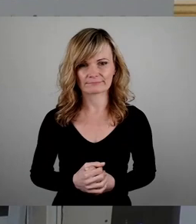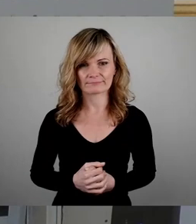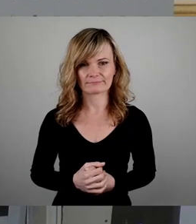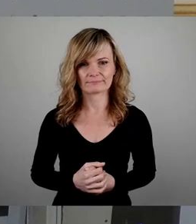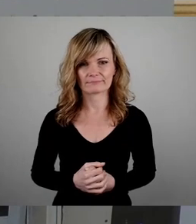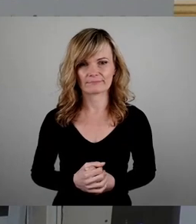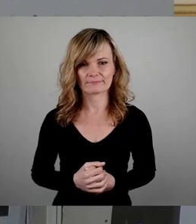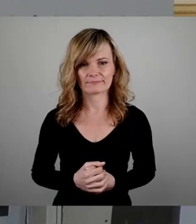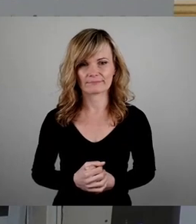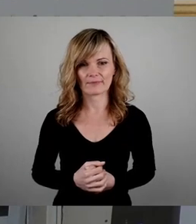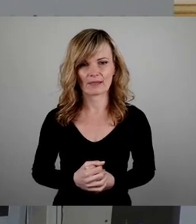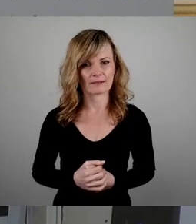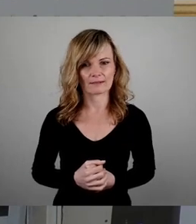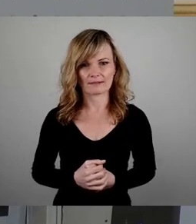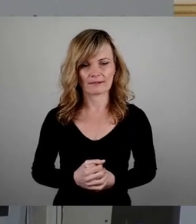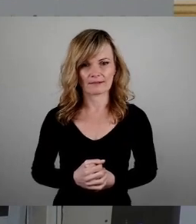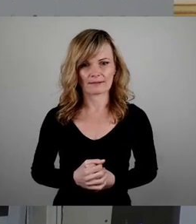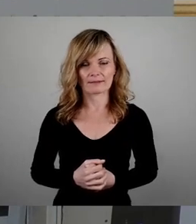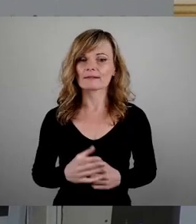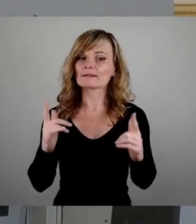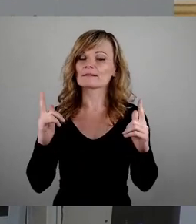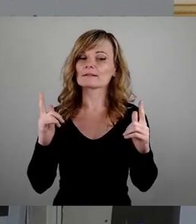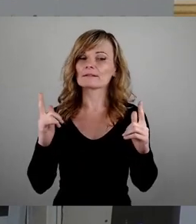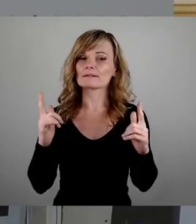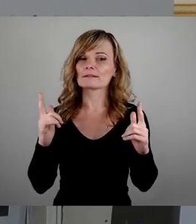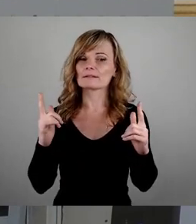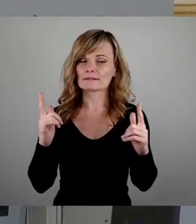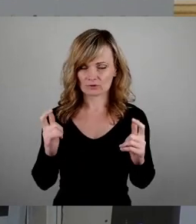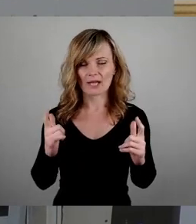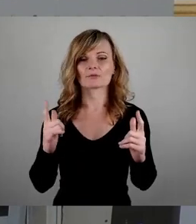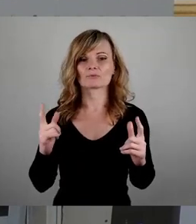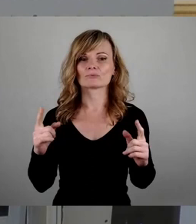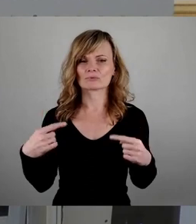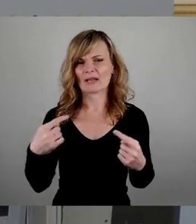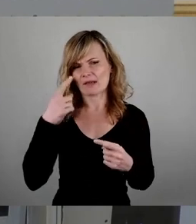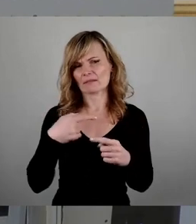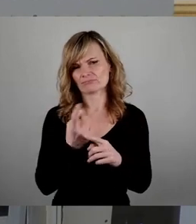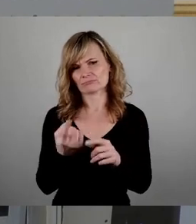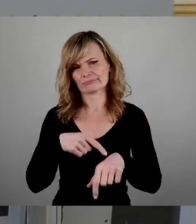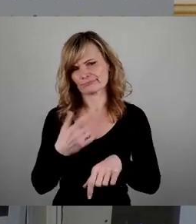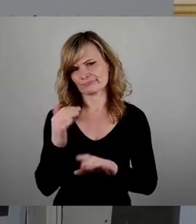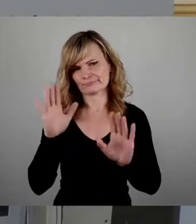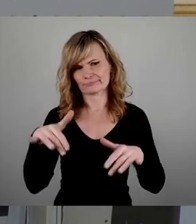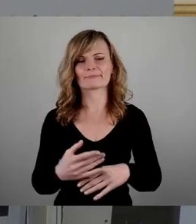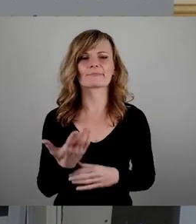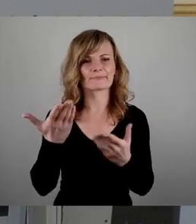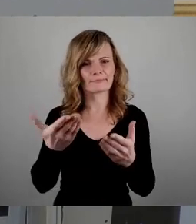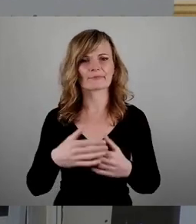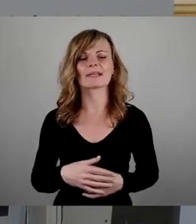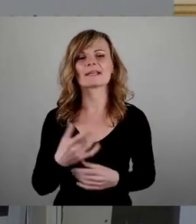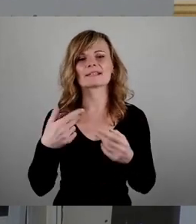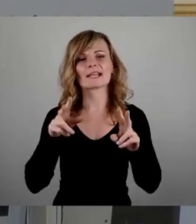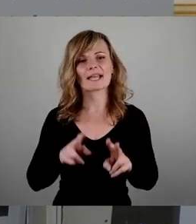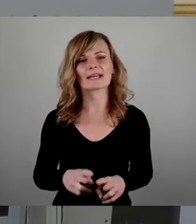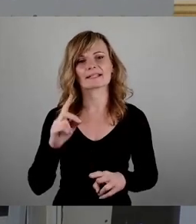Aber wir können ja, achso, wir starten jetzt und dann wissen wir schon, wie es geht. Bitte schön, Herr Schollmer. Sehr geehrter